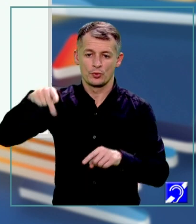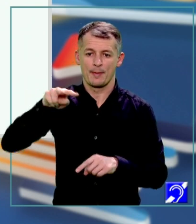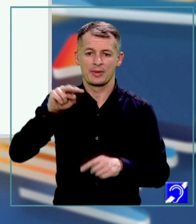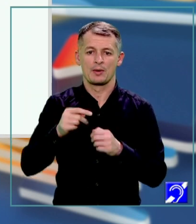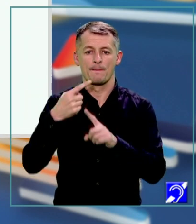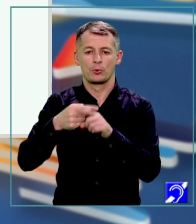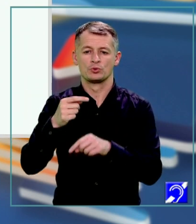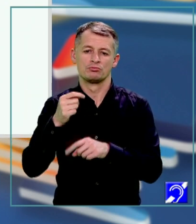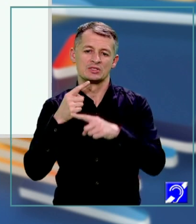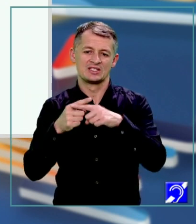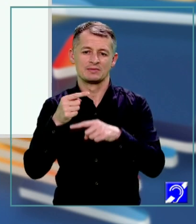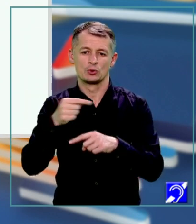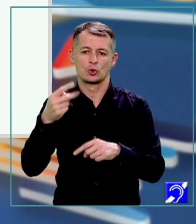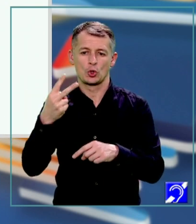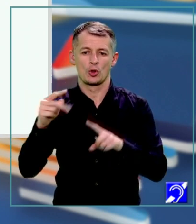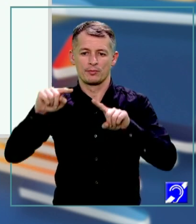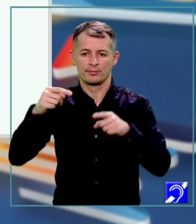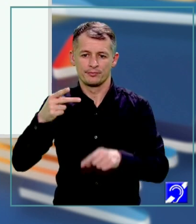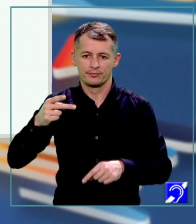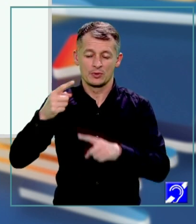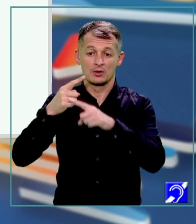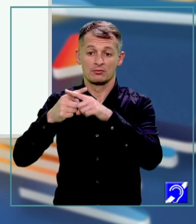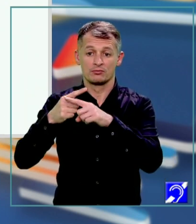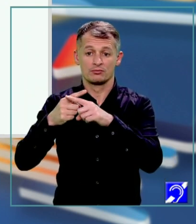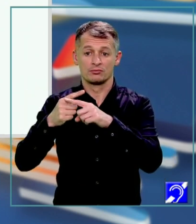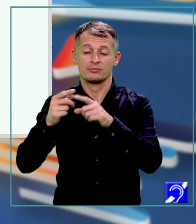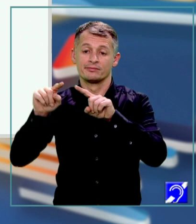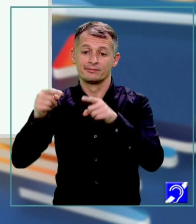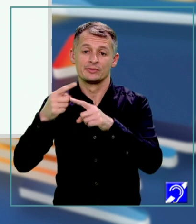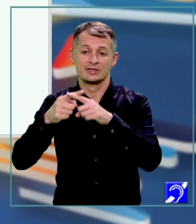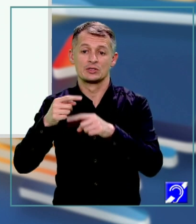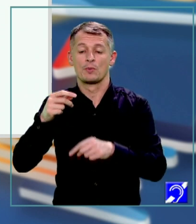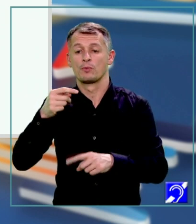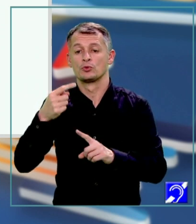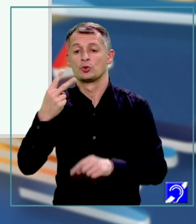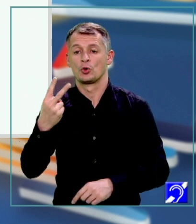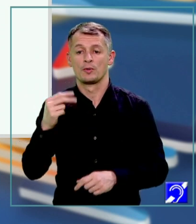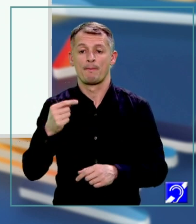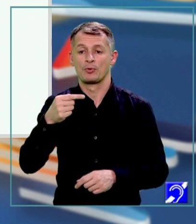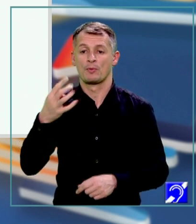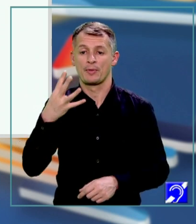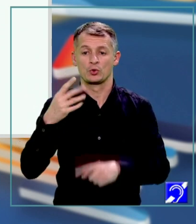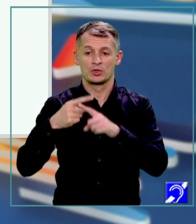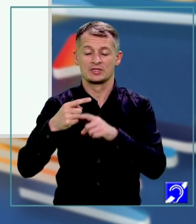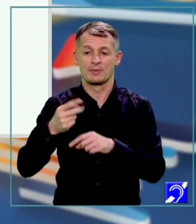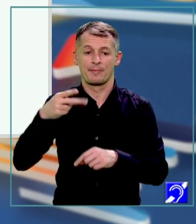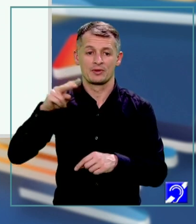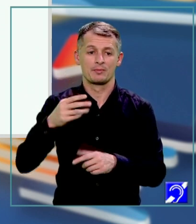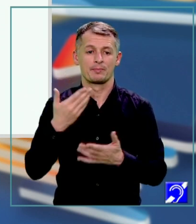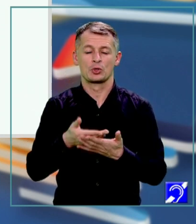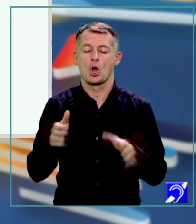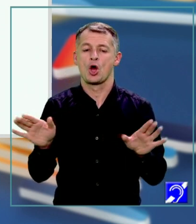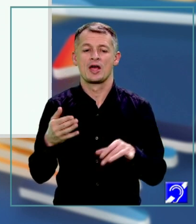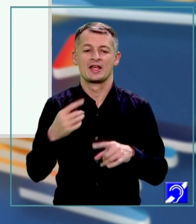plus x minus 2 demulțit cu x plus 2 minus 4x pătrat pentru orice x real.